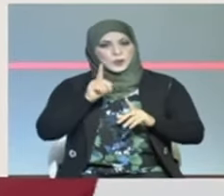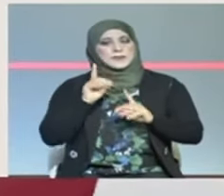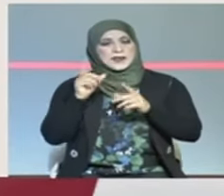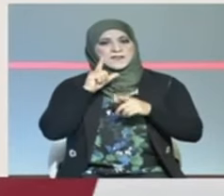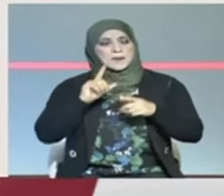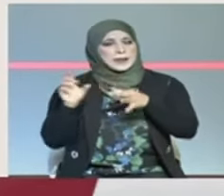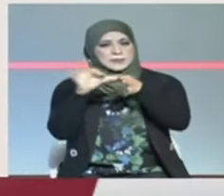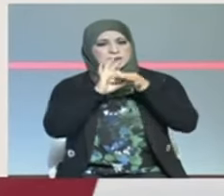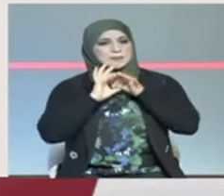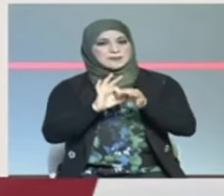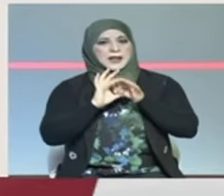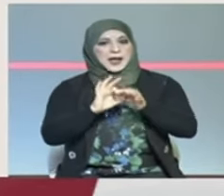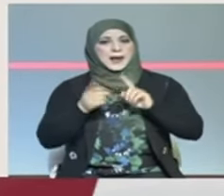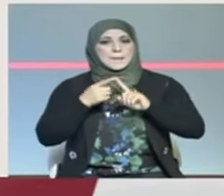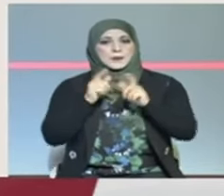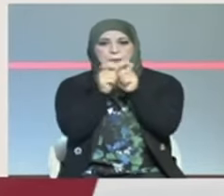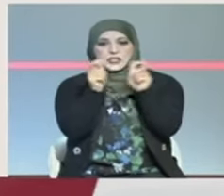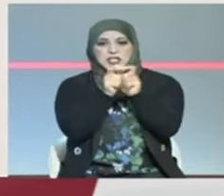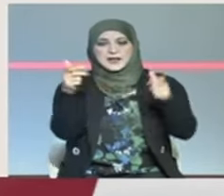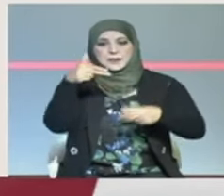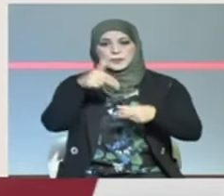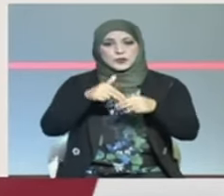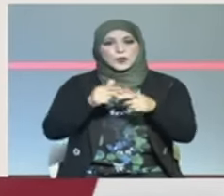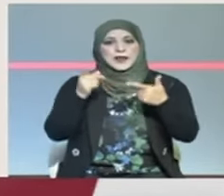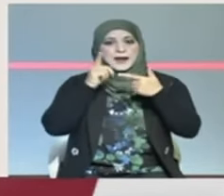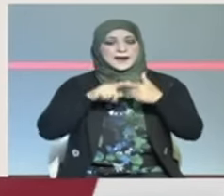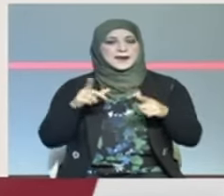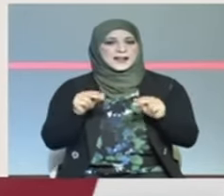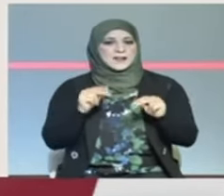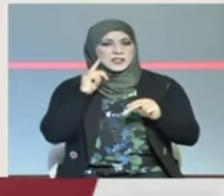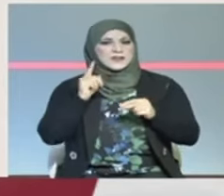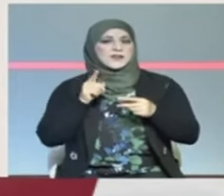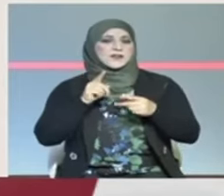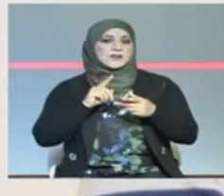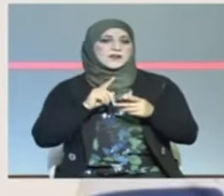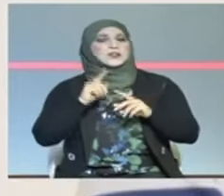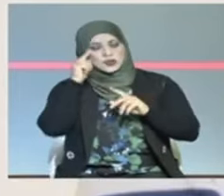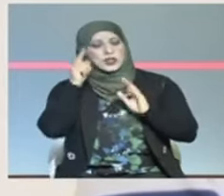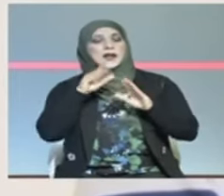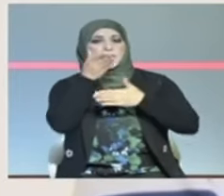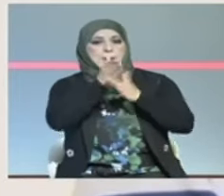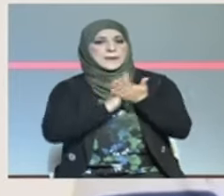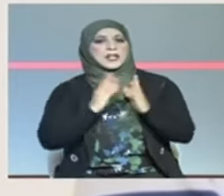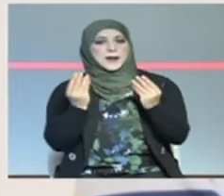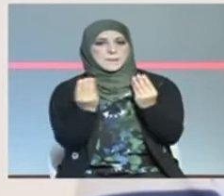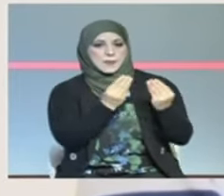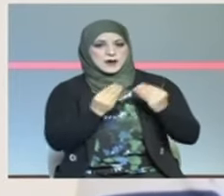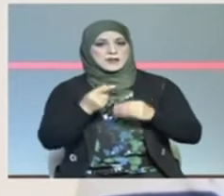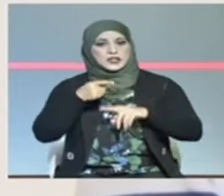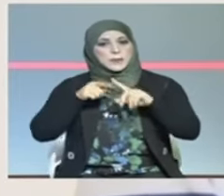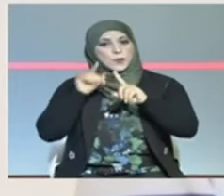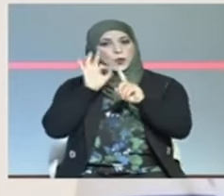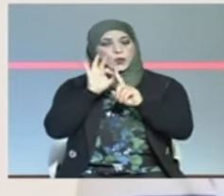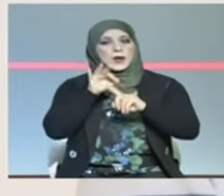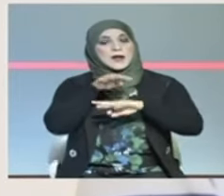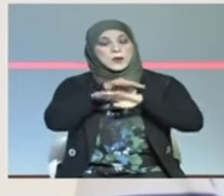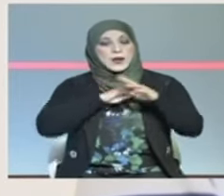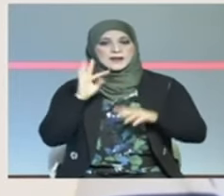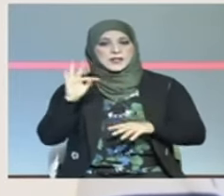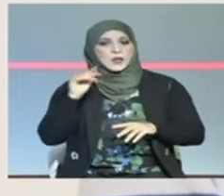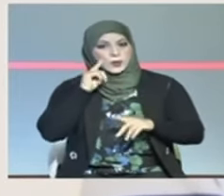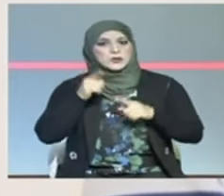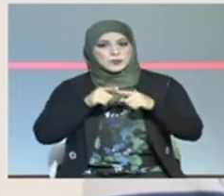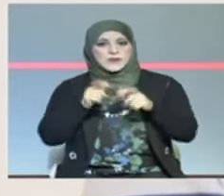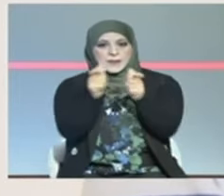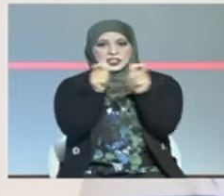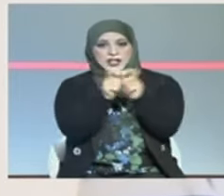مع الشركات البترولية ولا المؤسسة التونسية للنشطة البترولية عديد المشاريع جاية لتطوين عديد معناها الحفريات باش تتواصل في حقول